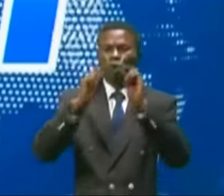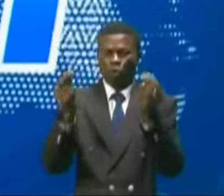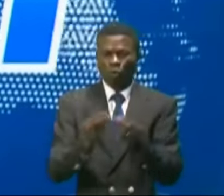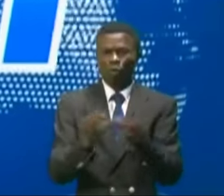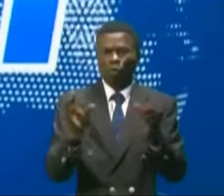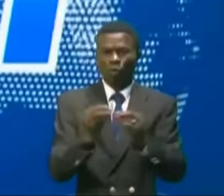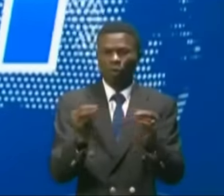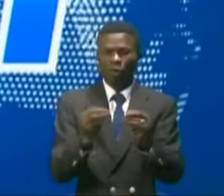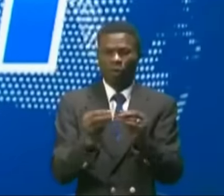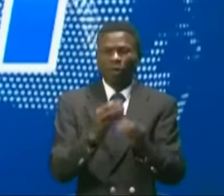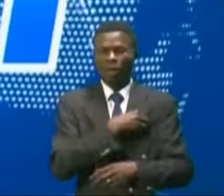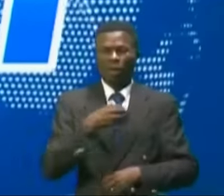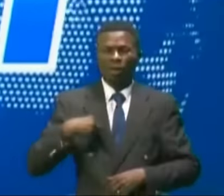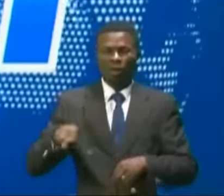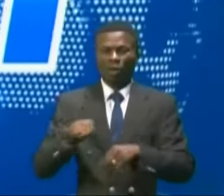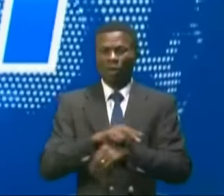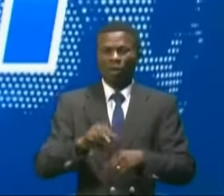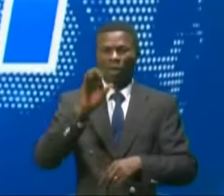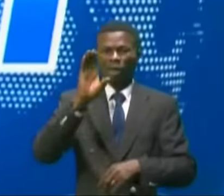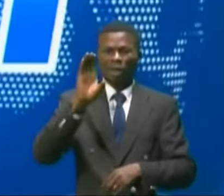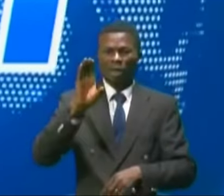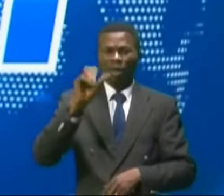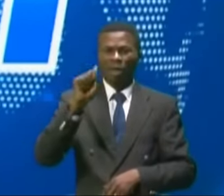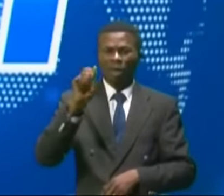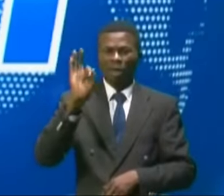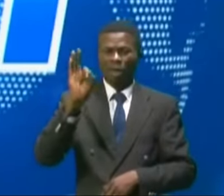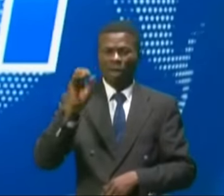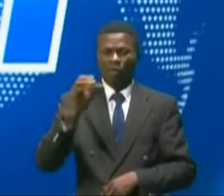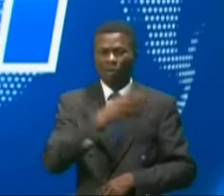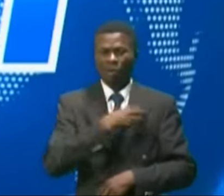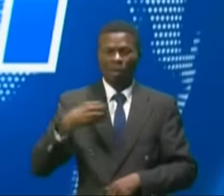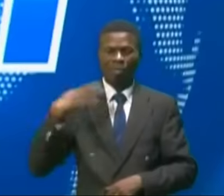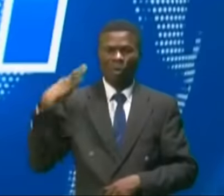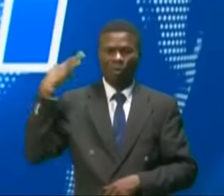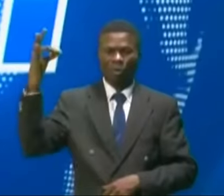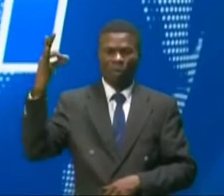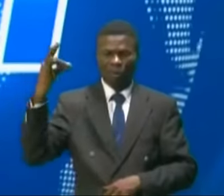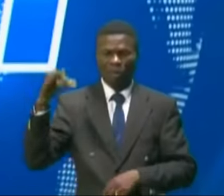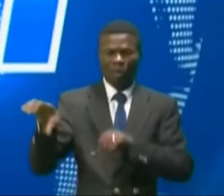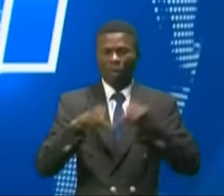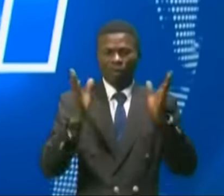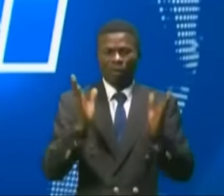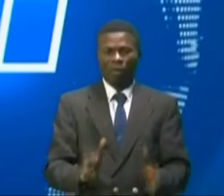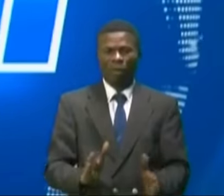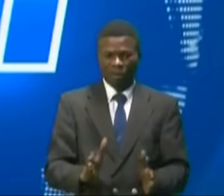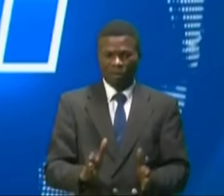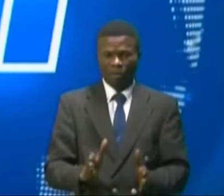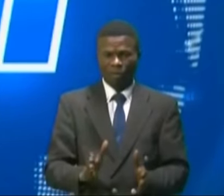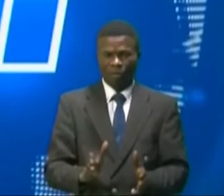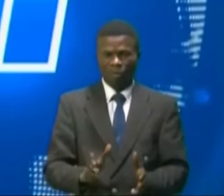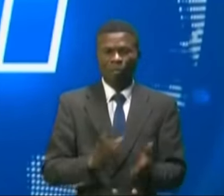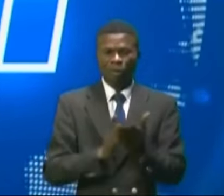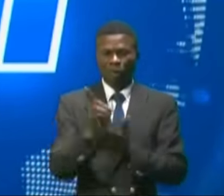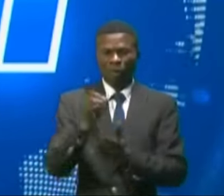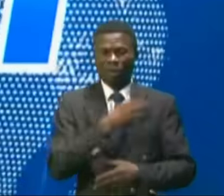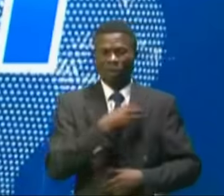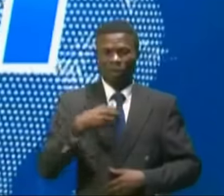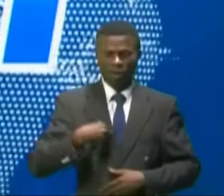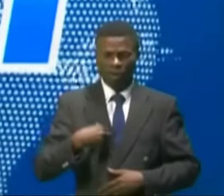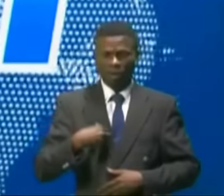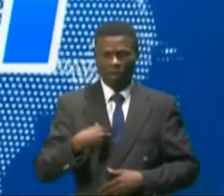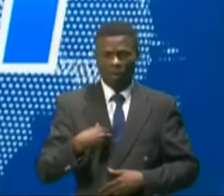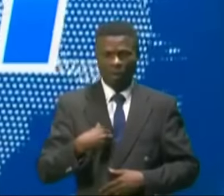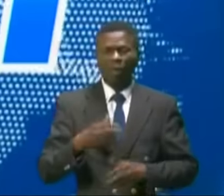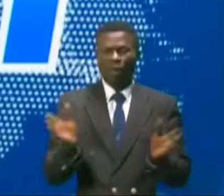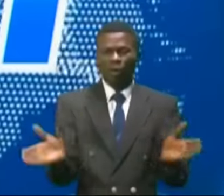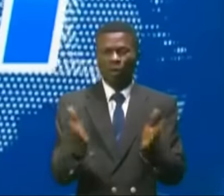les femmes membres des CAFCO, les femmes candidates, les structures et activistes des droits de la femme visant à